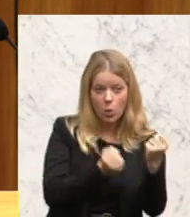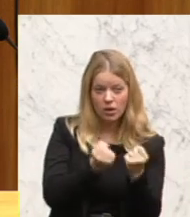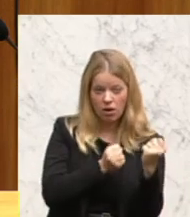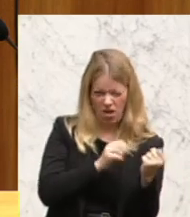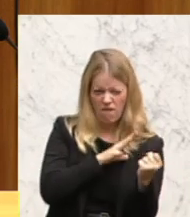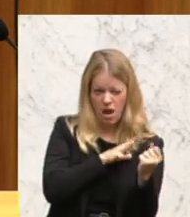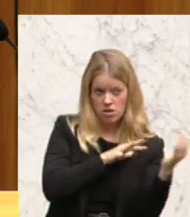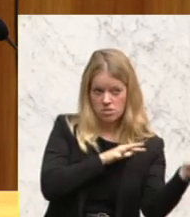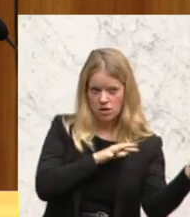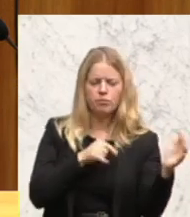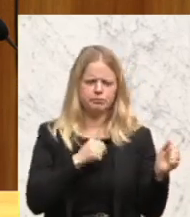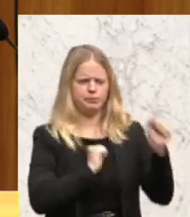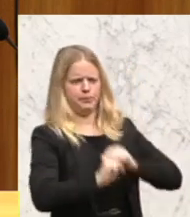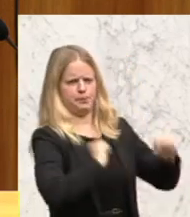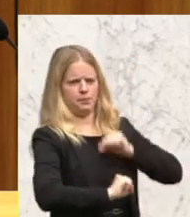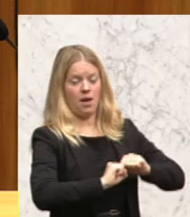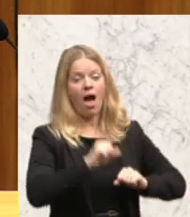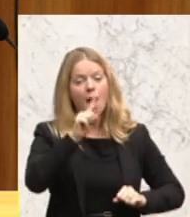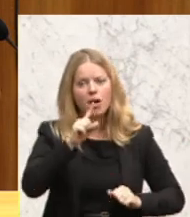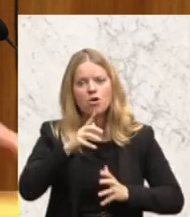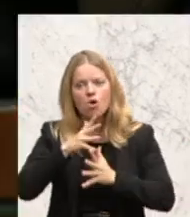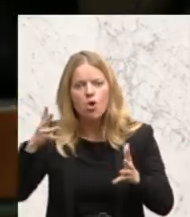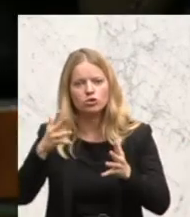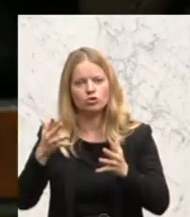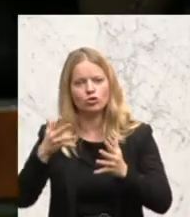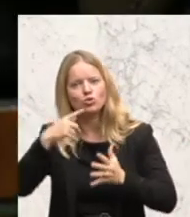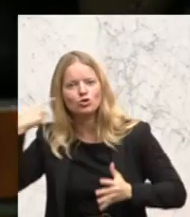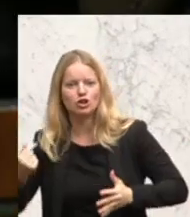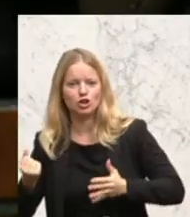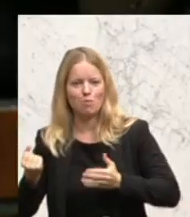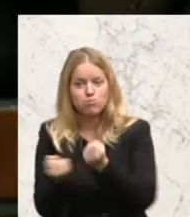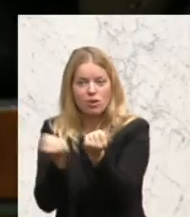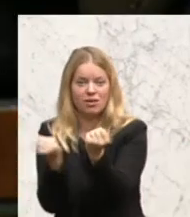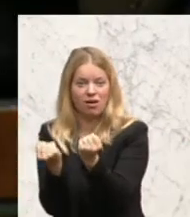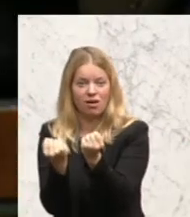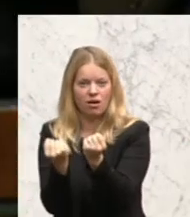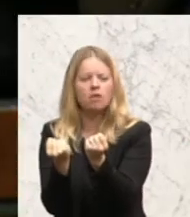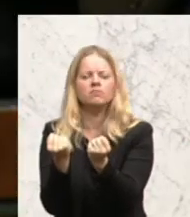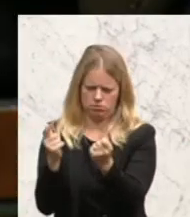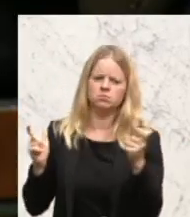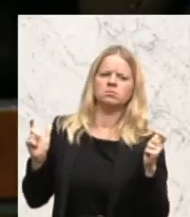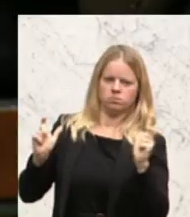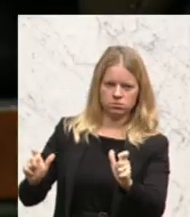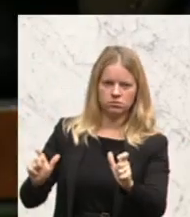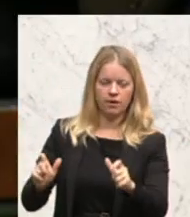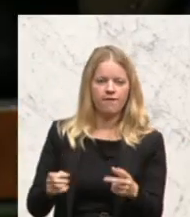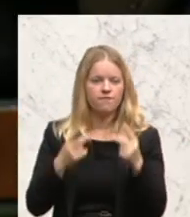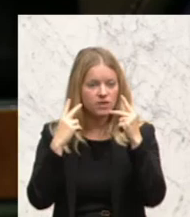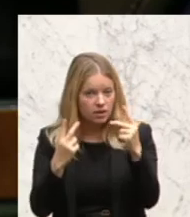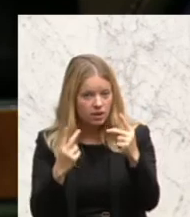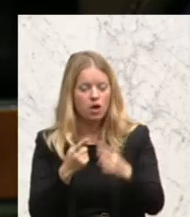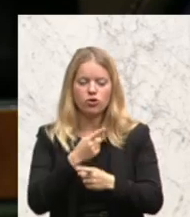aggressiver, großrussischer Politik verteidigen. Es ist wichtig, dass neutrale Vorschläge machen,